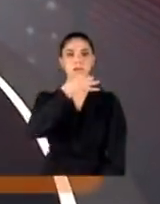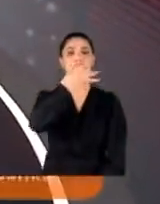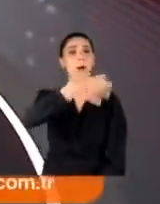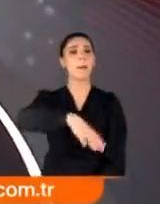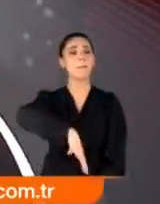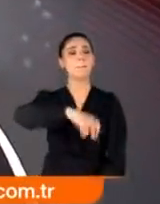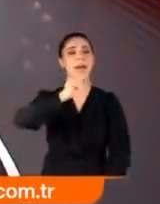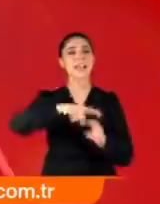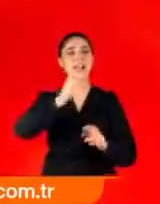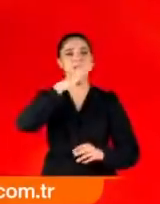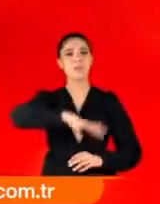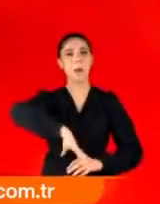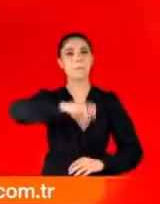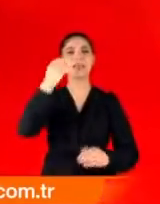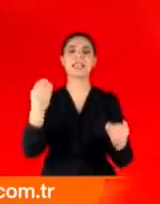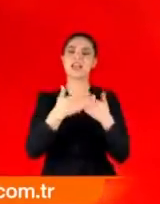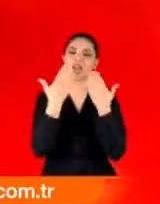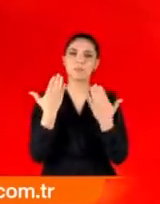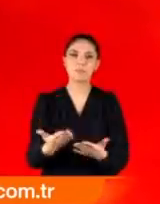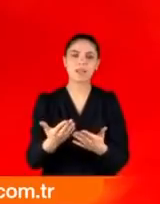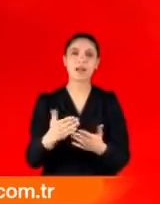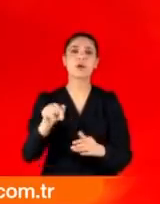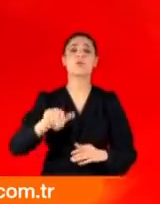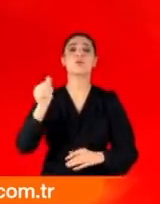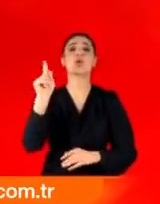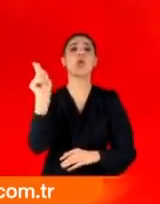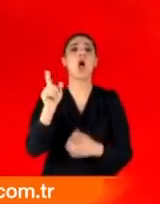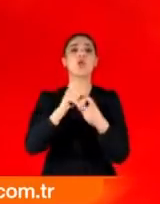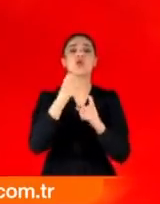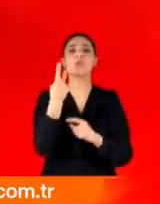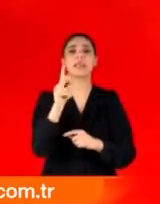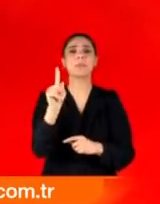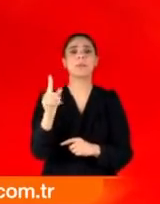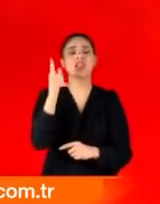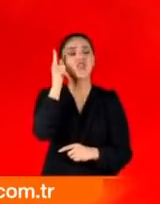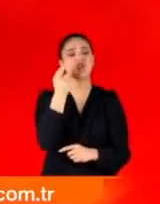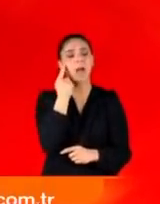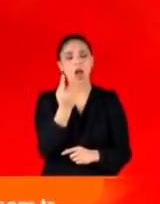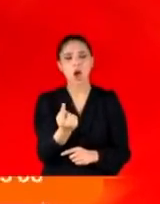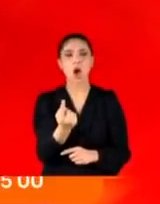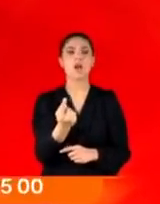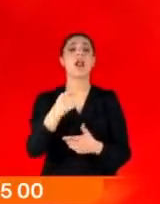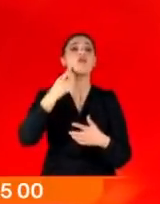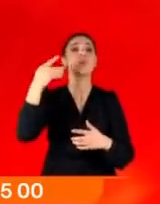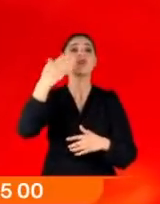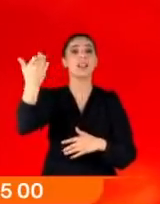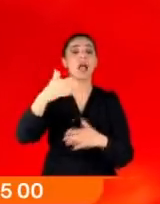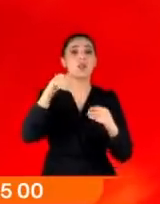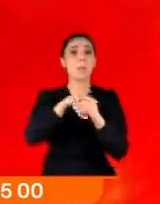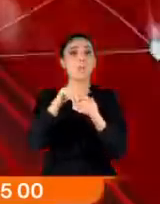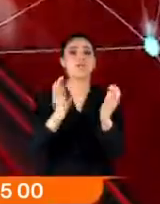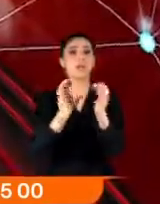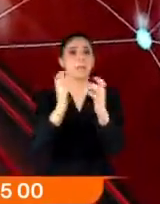Haberin Merkezi'nden, ATV Haber Merkezi'nden iyi akşamlar. Bugün 10 Şubat 2021 Çarşamba. Cumhurbaşkanı Erdoğan